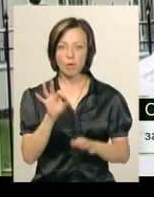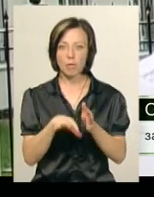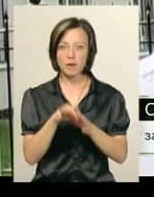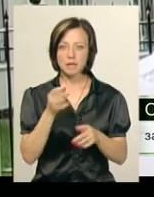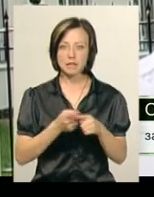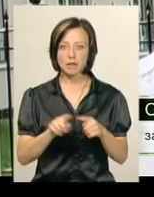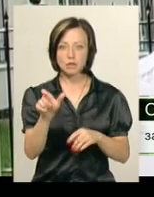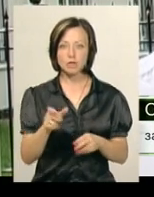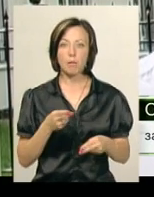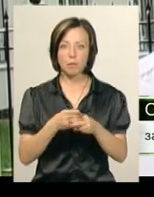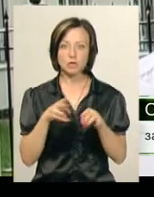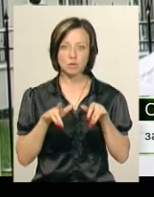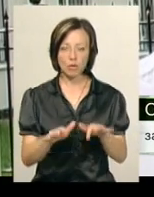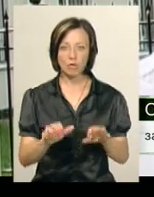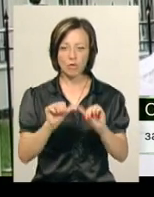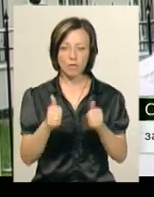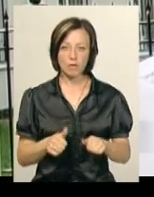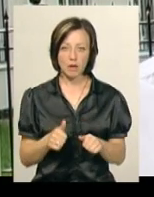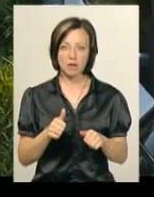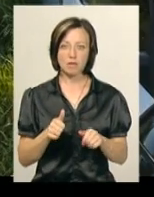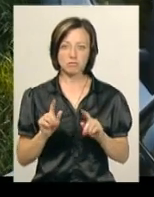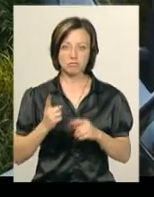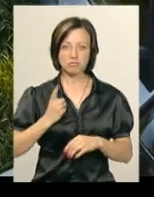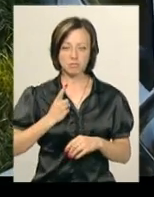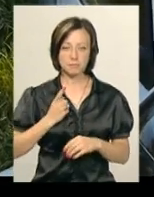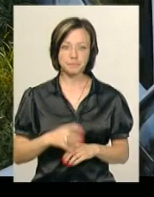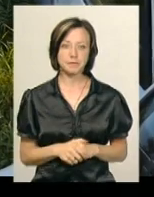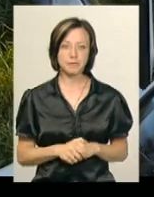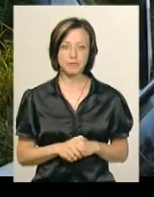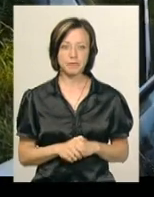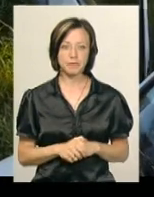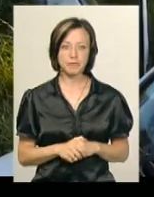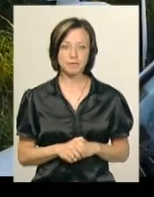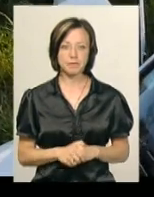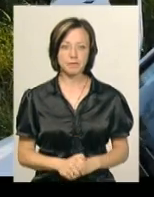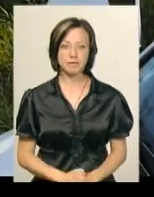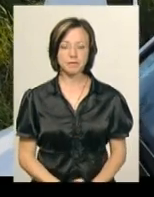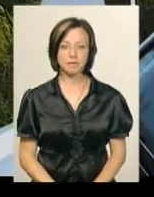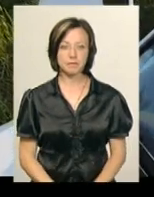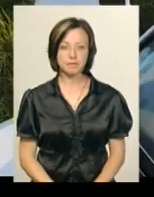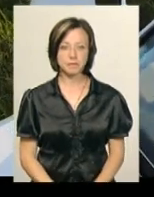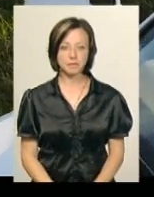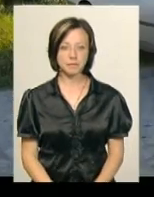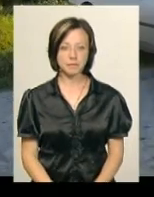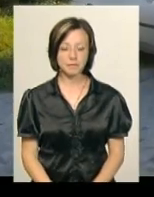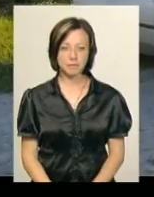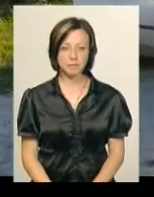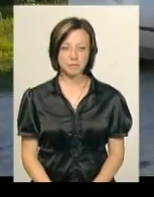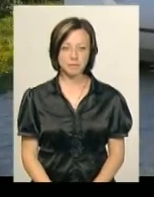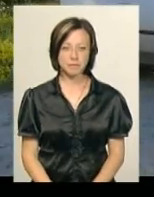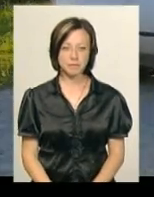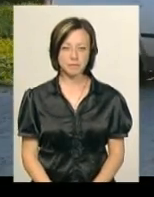вказаній особі запобіжно заготю у вигляді тримання під вартою». Надія Драганчук, Тетяна Пресикар, Віктор Кривий та Дем'ян Цегольник. Новини